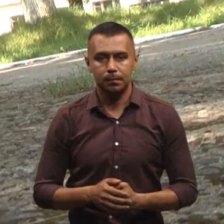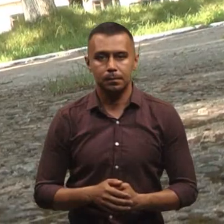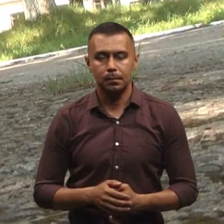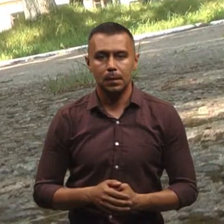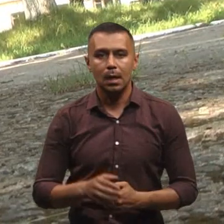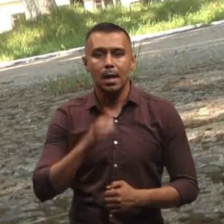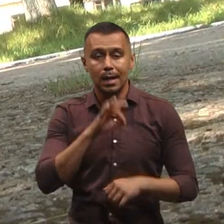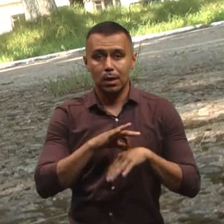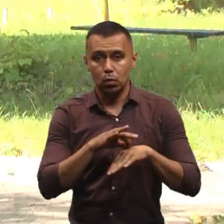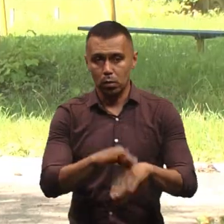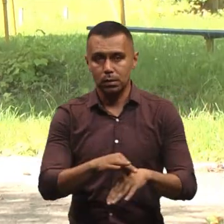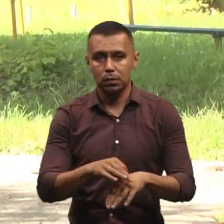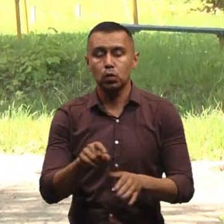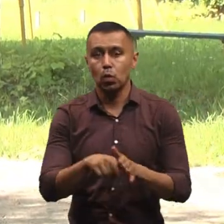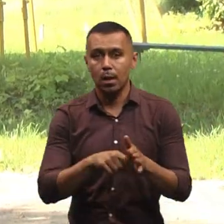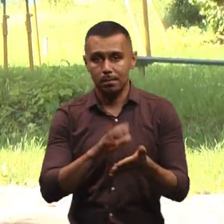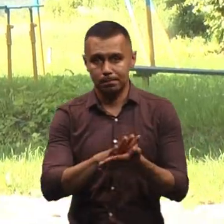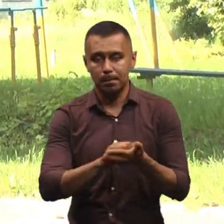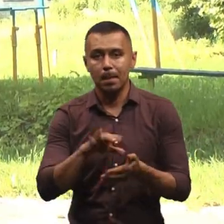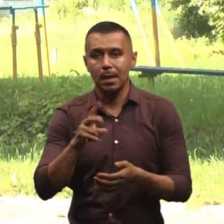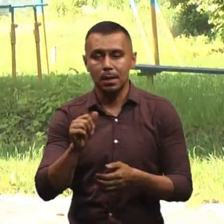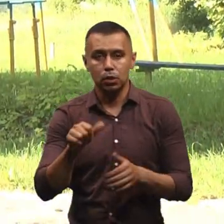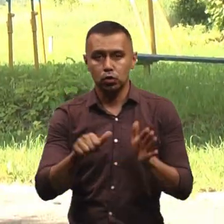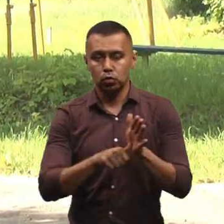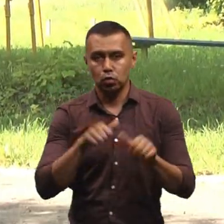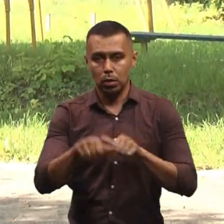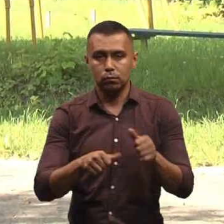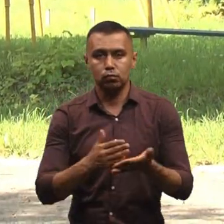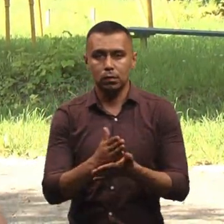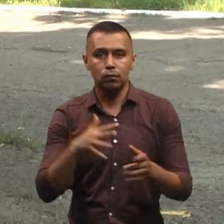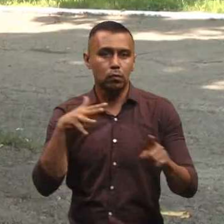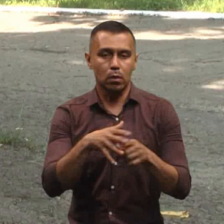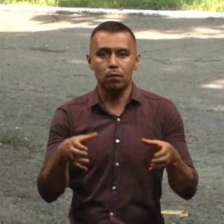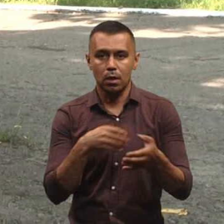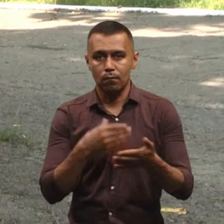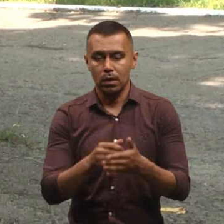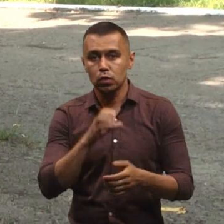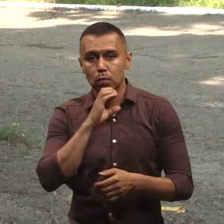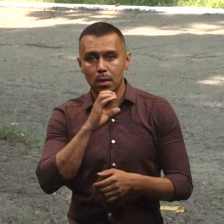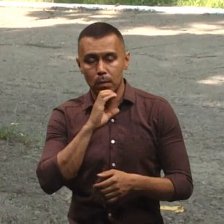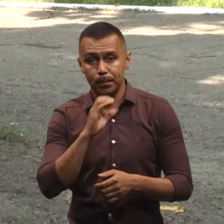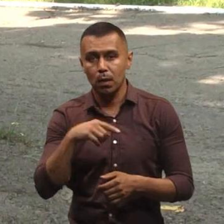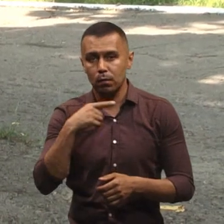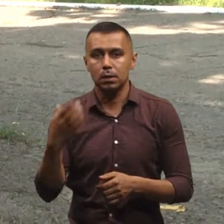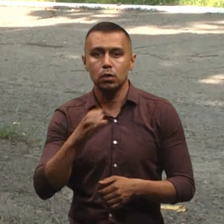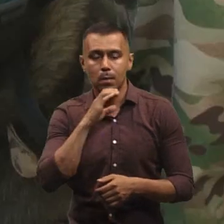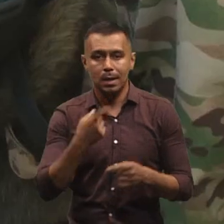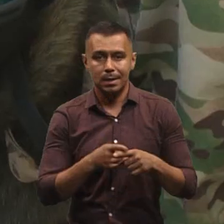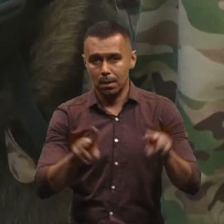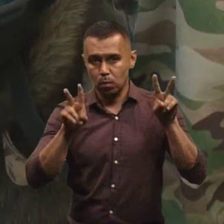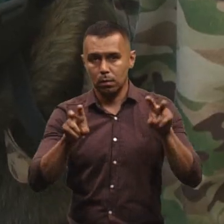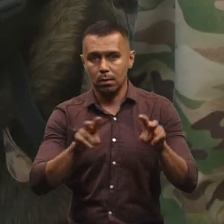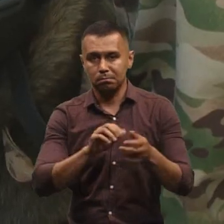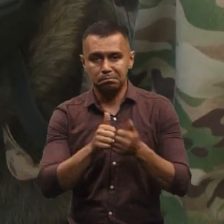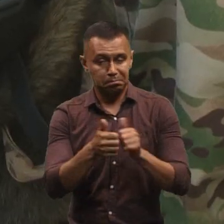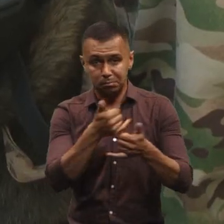Кінолог з Донеччини на псевдомалина розповідає, 6 років служить в штурмовому взводі зі своєю малінуаїдою. Каже, собаки цієї породи –